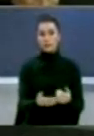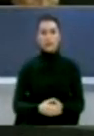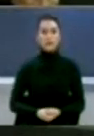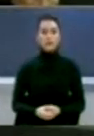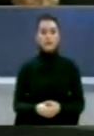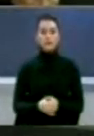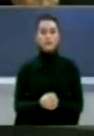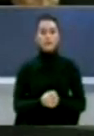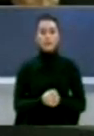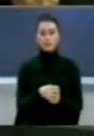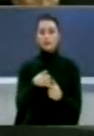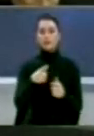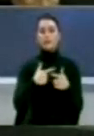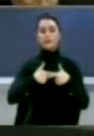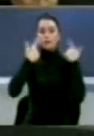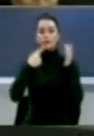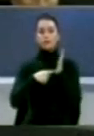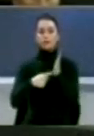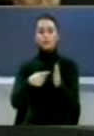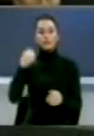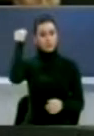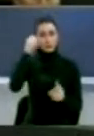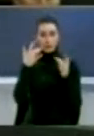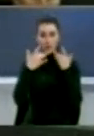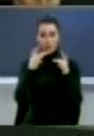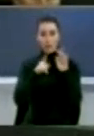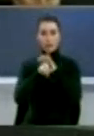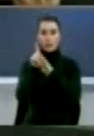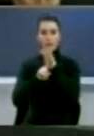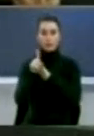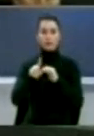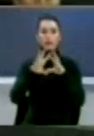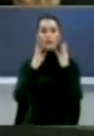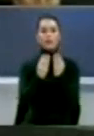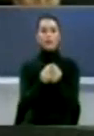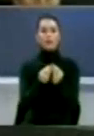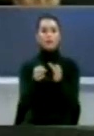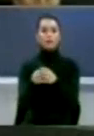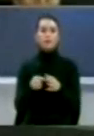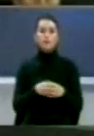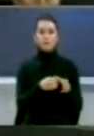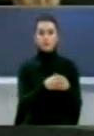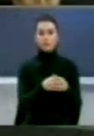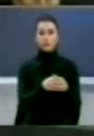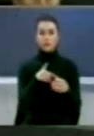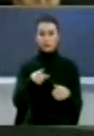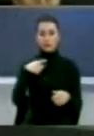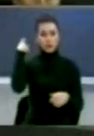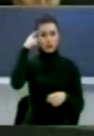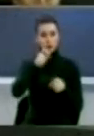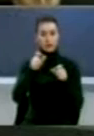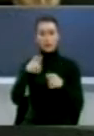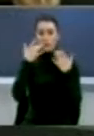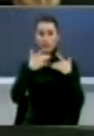Për këta më së mirin a dëshmon se i kjet nga Kosova po bënë në baza etnike Për deri sa shqiptarët për e lëshojnë vendin,